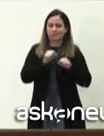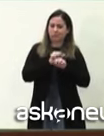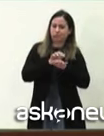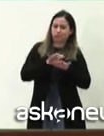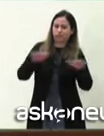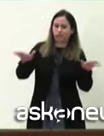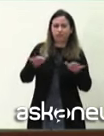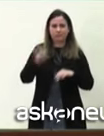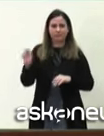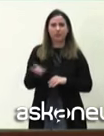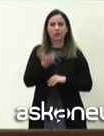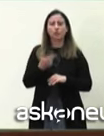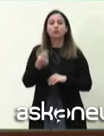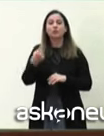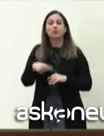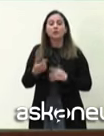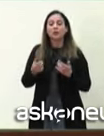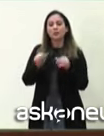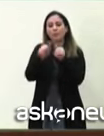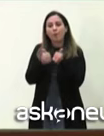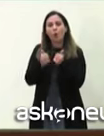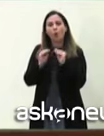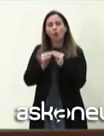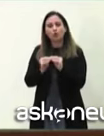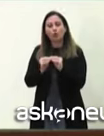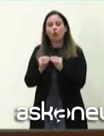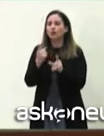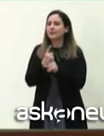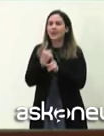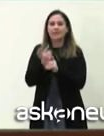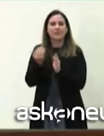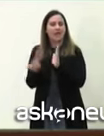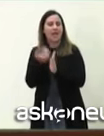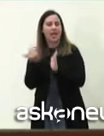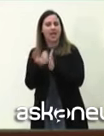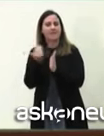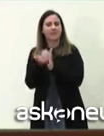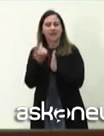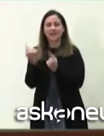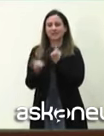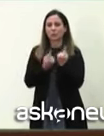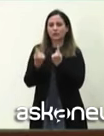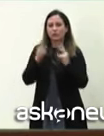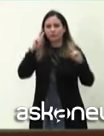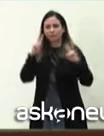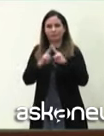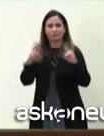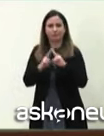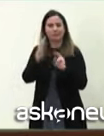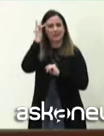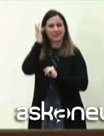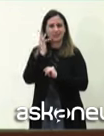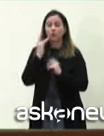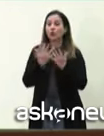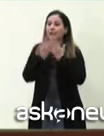queste modalità le dobbiamo modificare, dobbiamo fare in modo che non si verifichino. E quindi è chiaro che pranzi di decine di